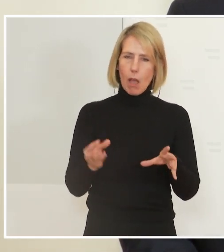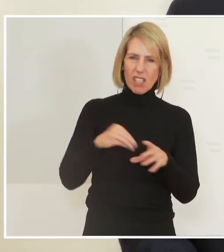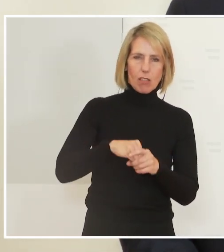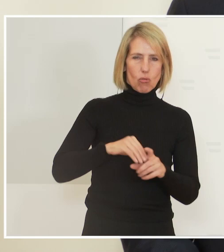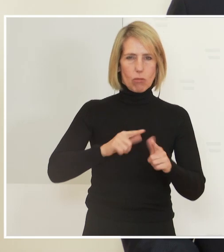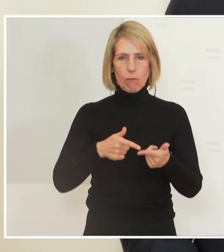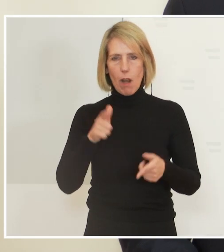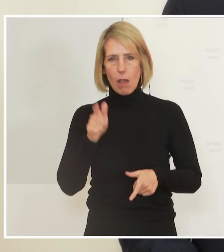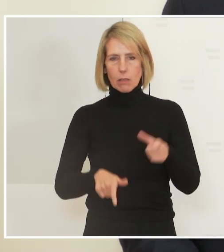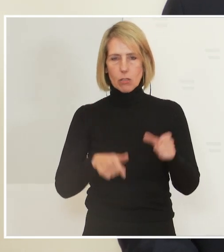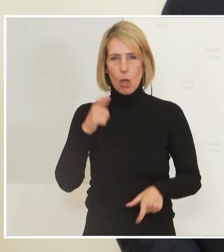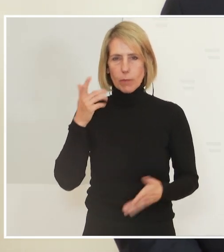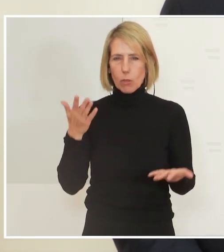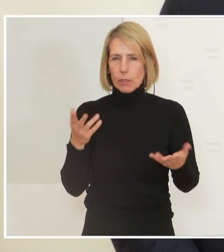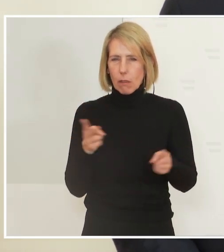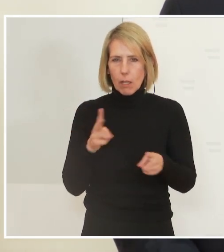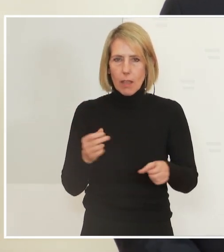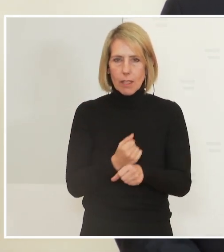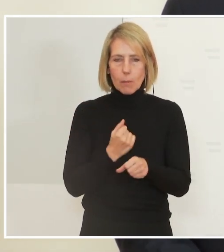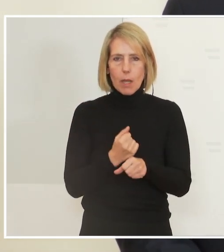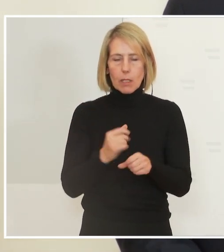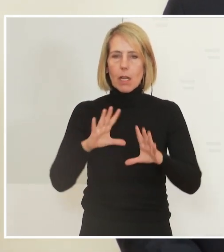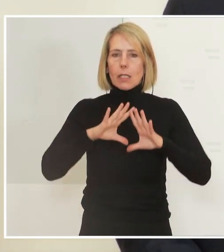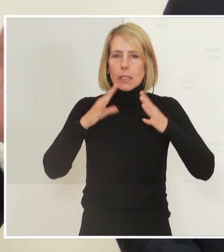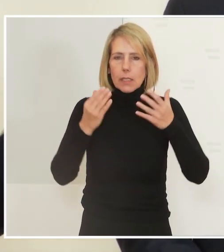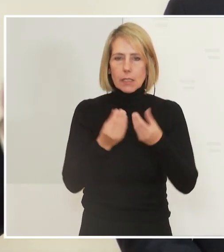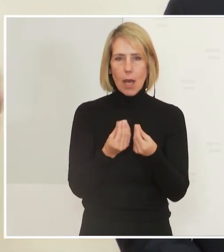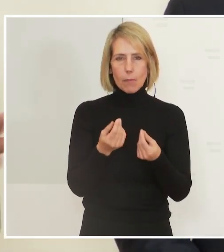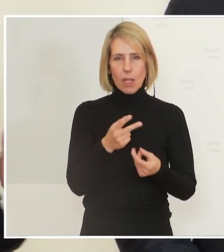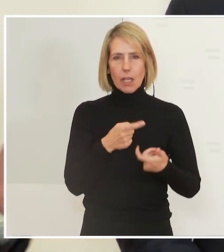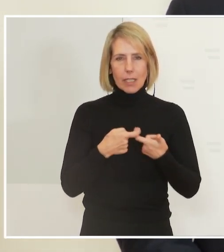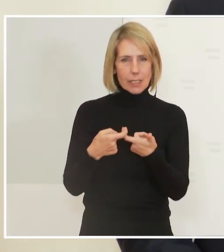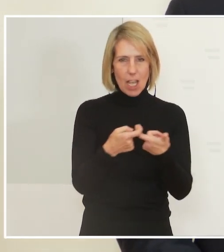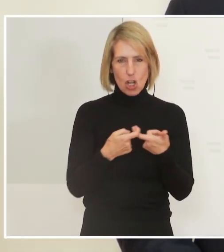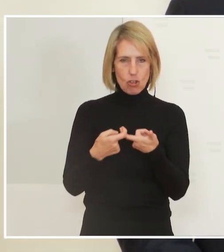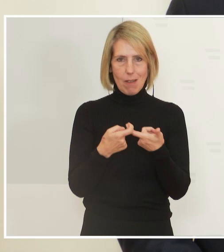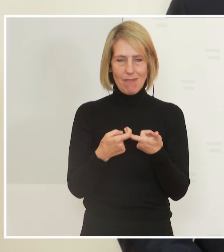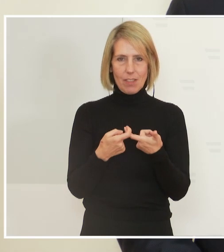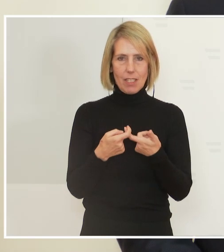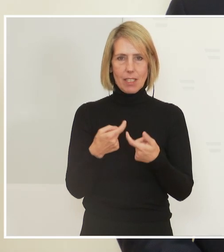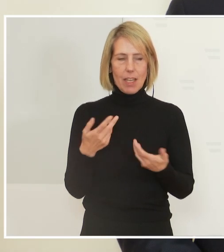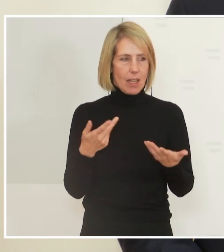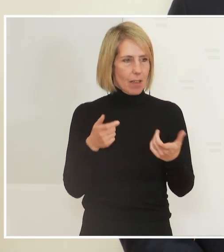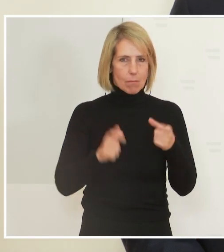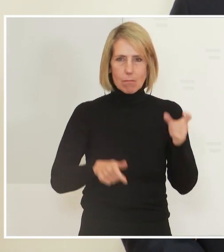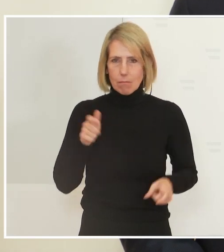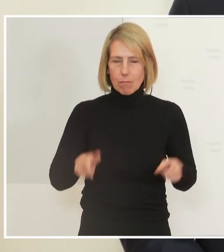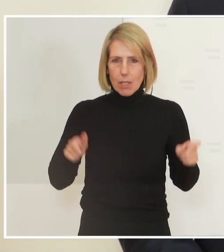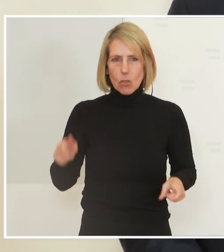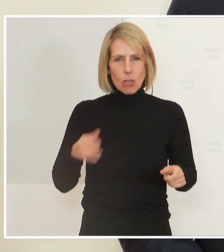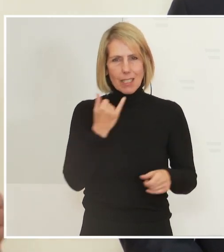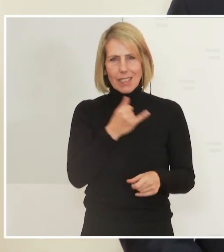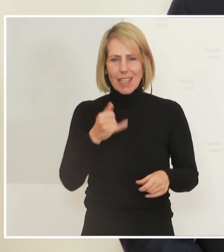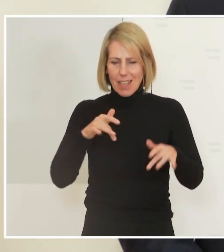Landeshauptleute gemeinsam nicht machen. Das ist eine gesamtgesellschaftliche Aufgabe. Jeder, auch in diesem Raum, hat es in der Hand seinen Beitrag dazu zu leisten.